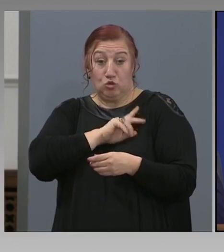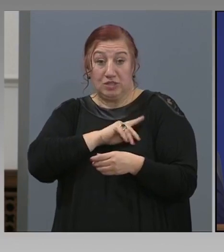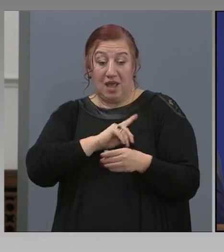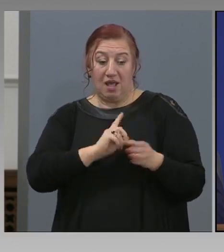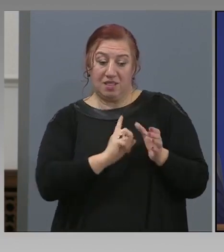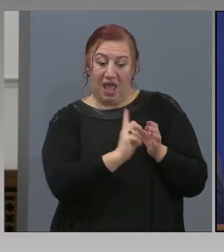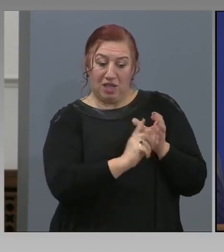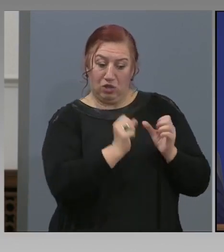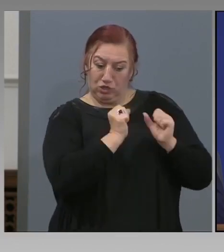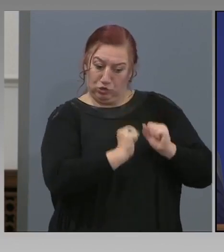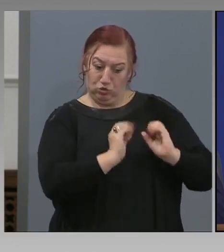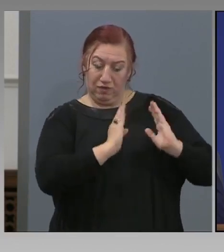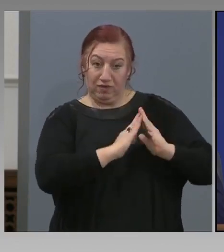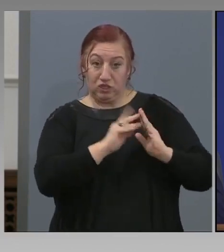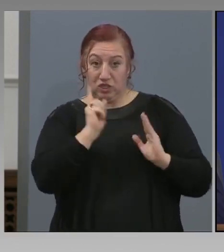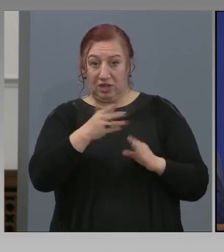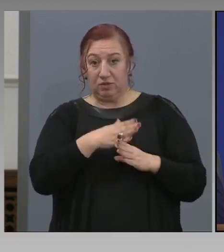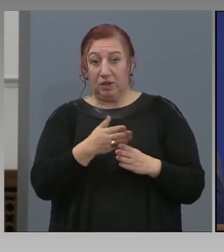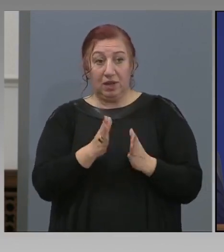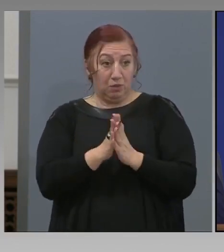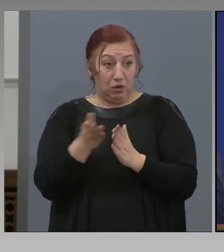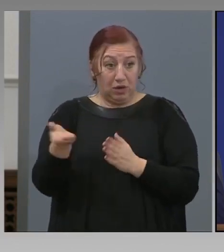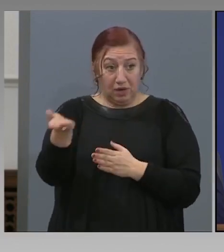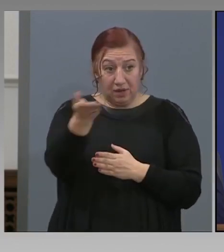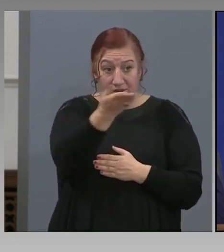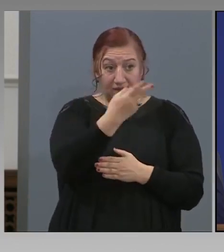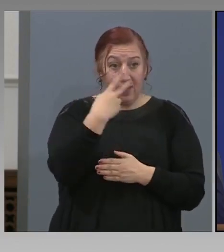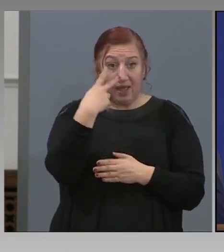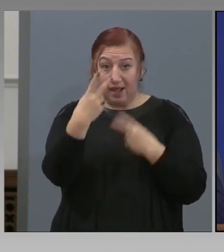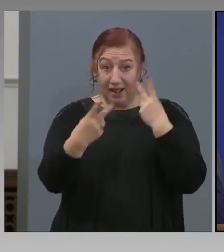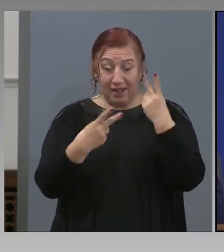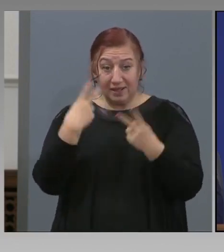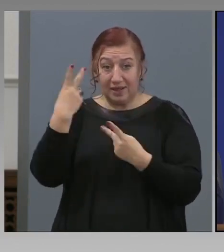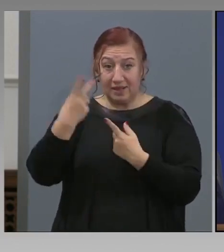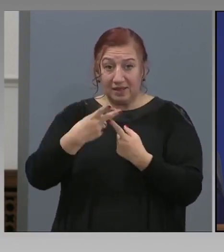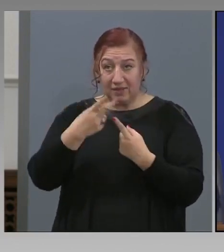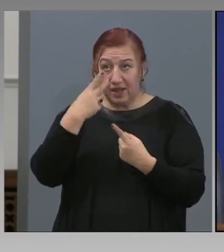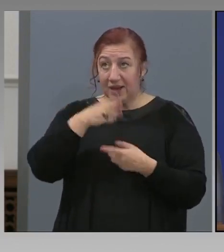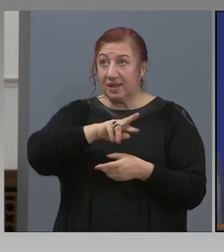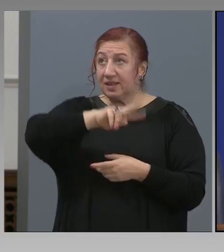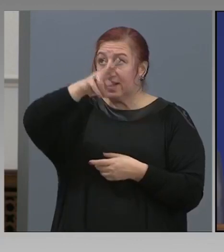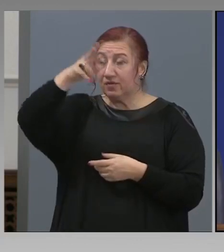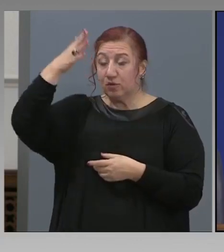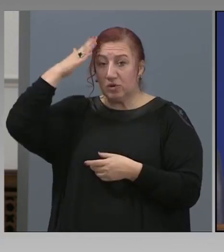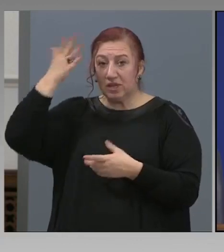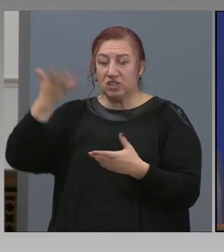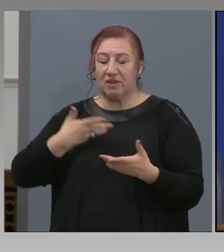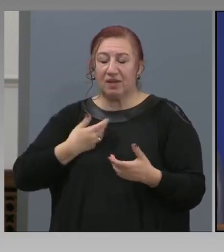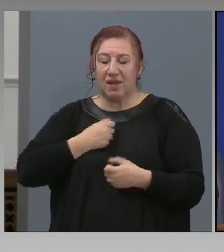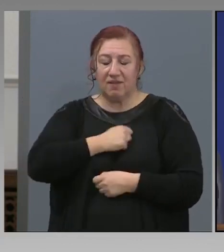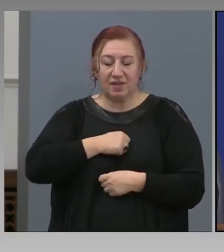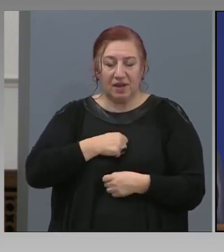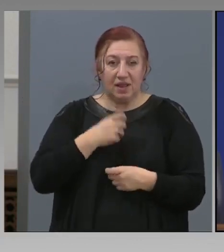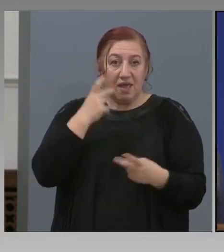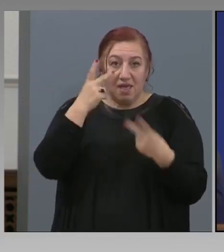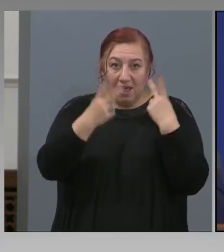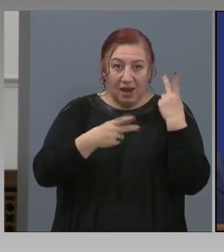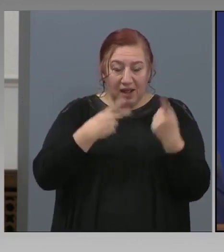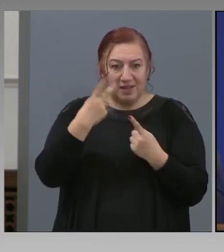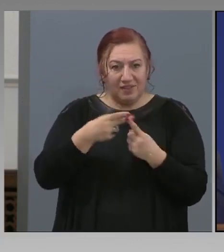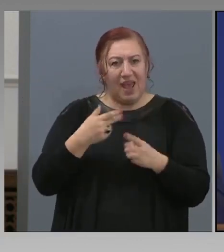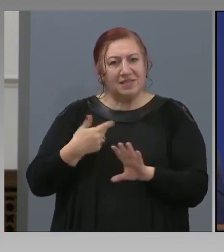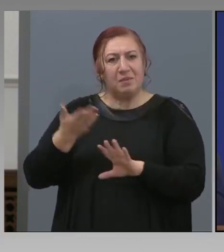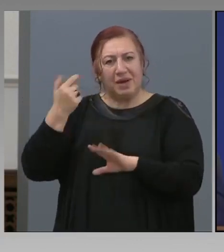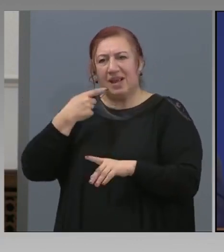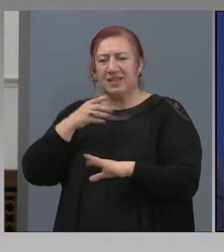трябва да продължи. Просто вие не гледате ли телевизия? Не гледате ли трагедиите в другите... Гледайте телевизия. Аз друг път такавам, не